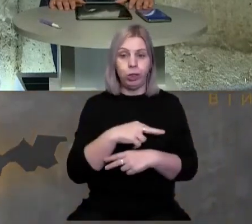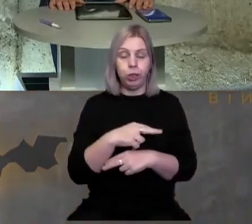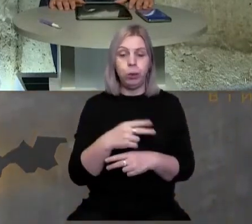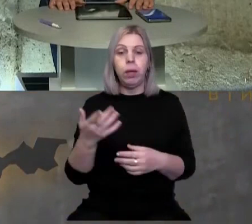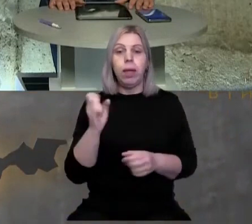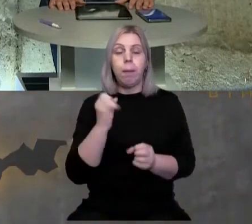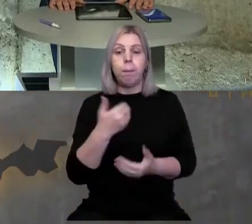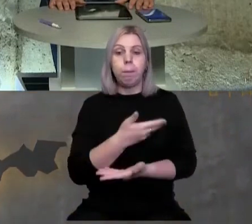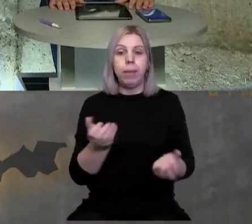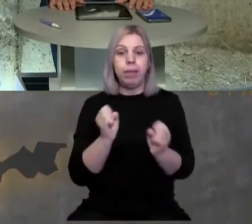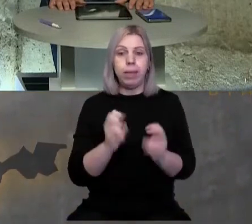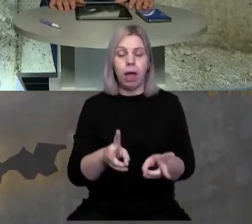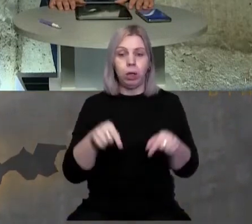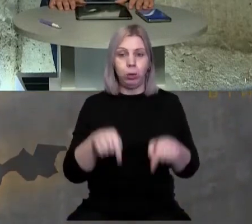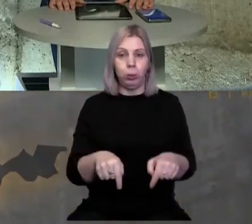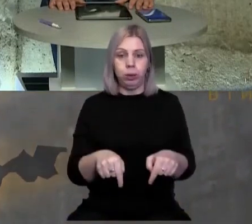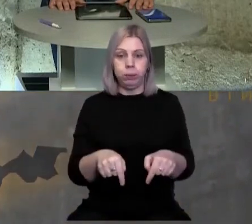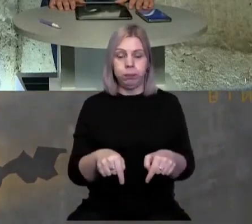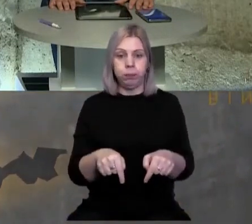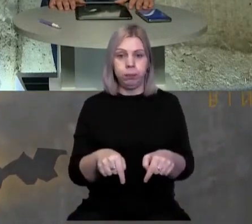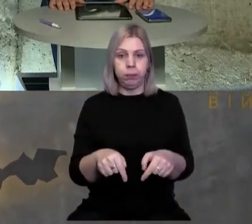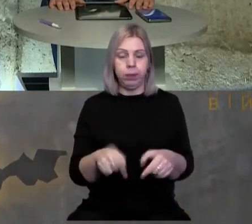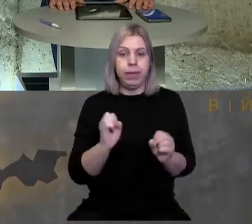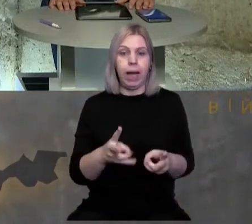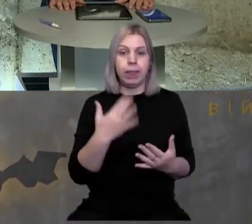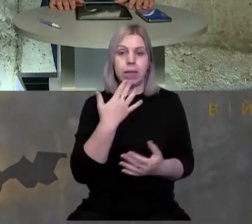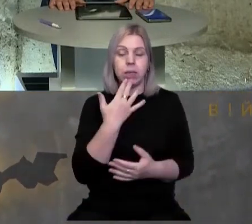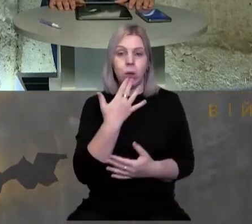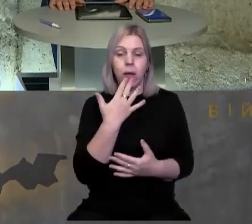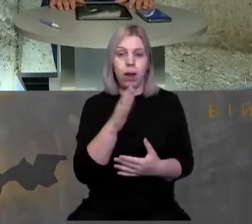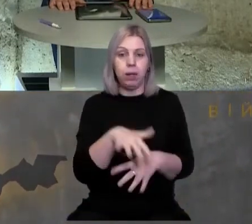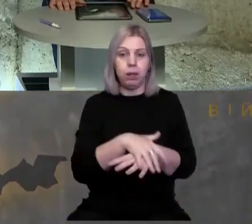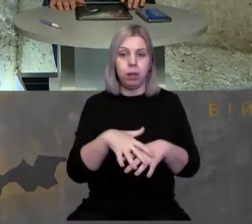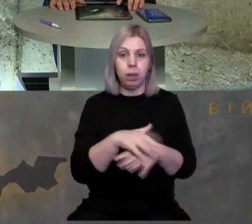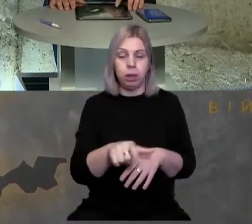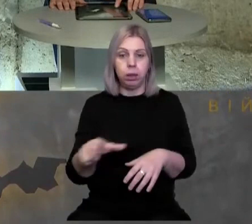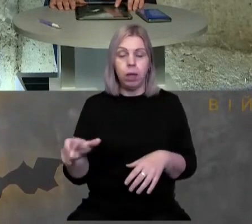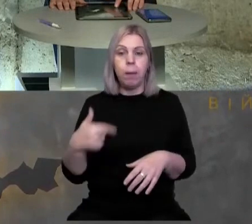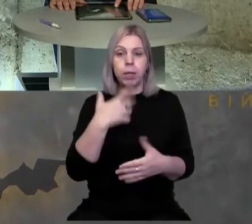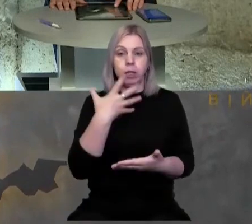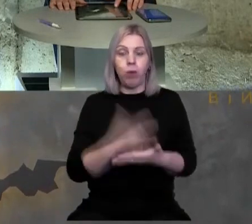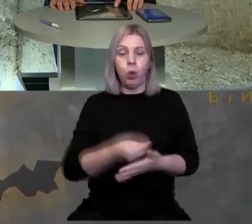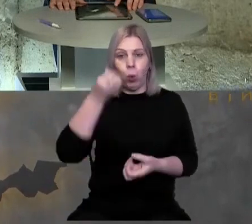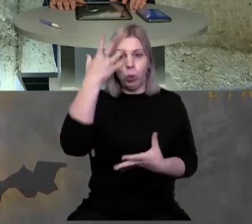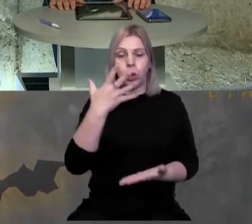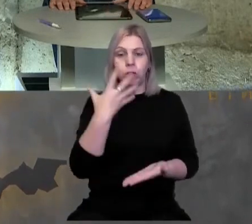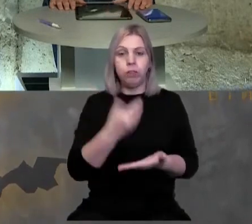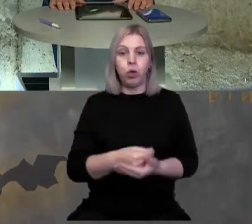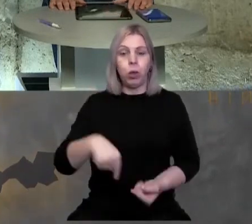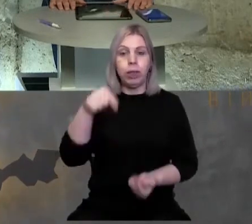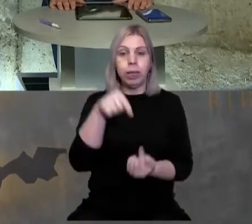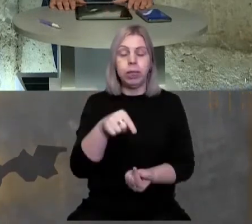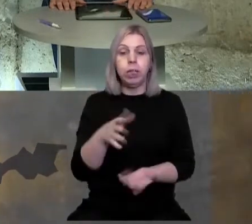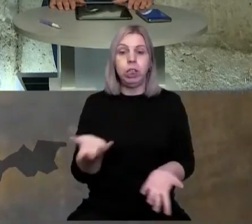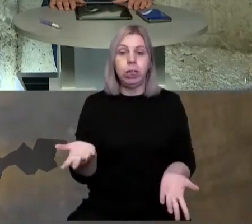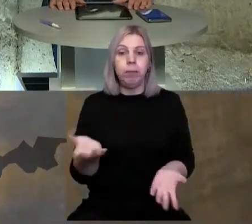Ми, як національна меншина, ми свою культуру і свою ідентичність